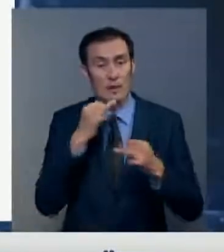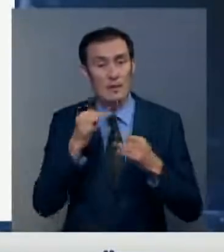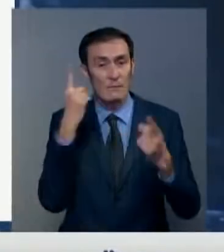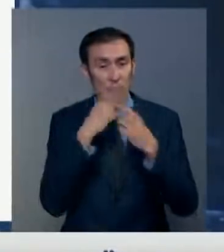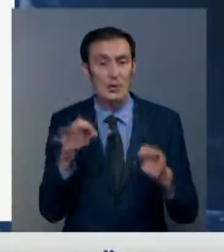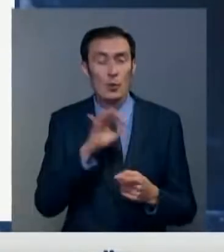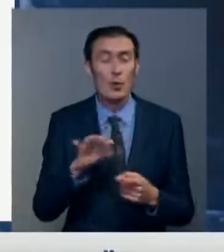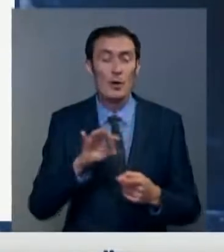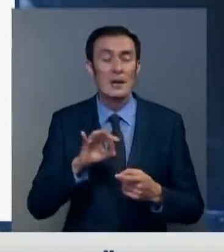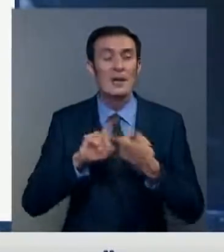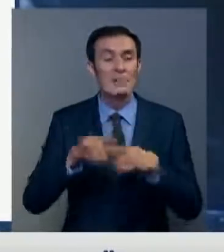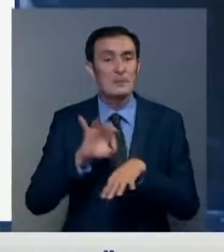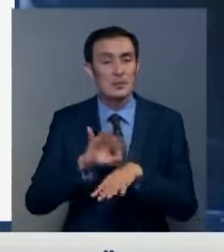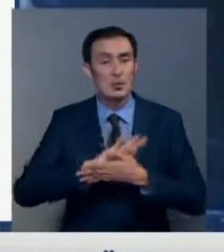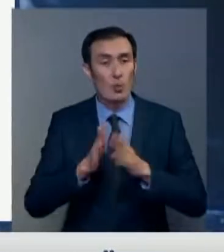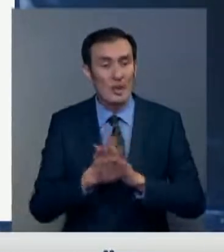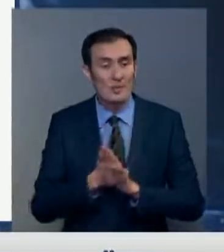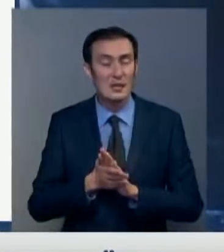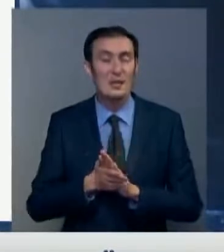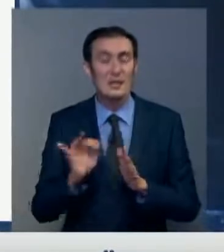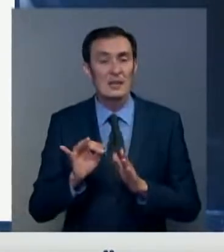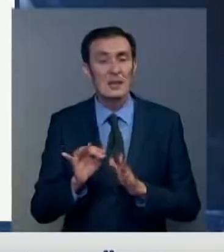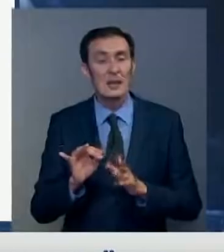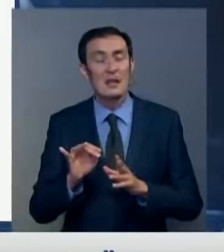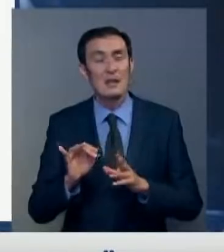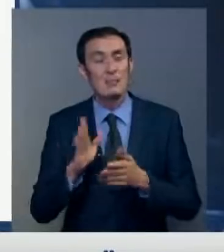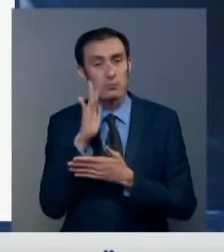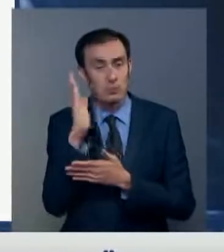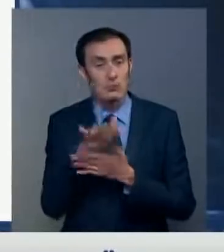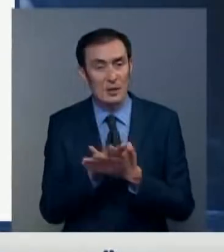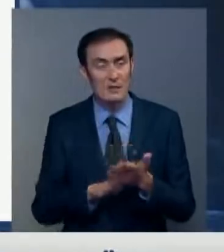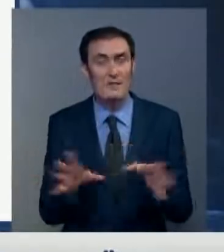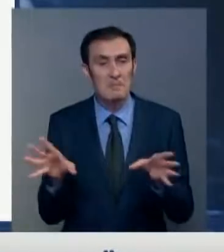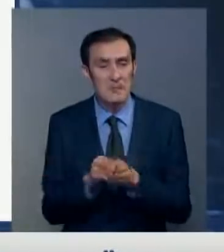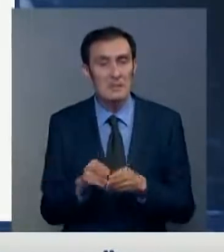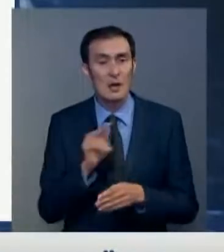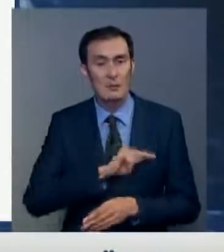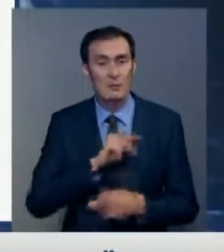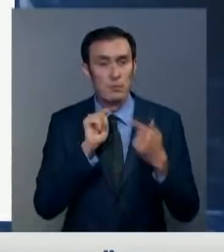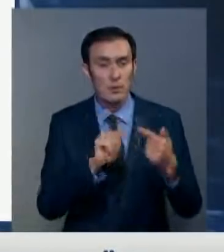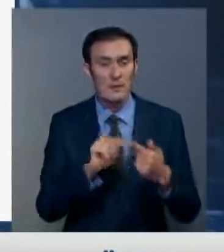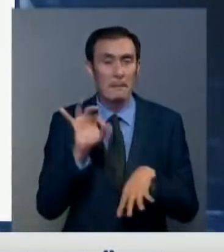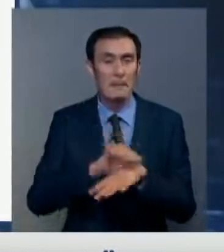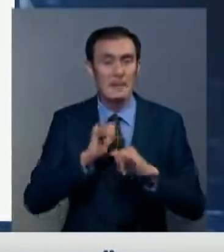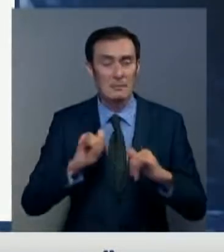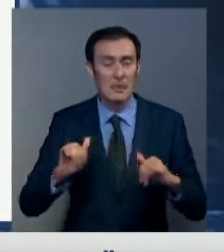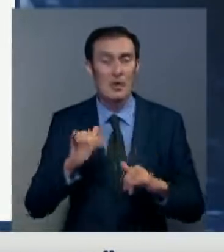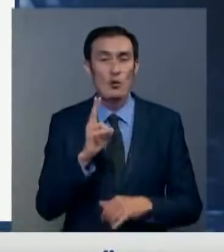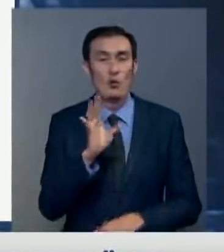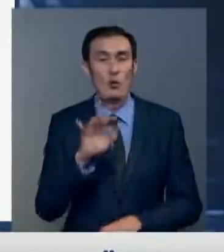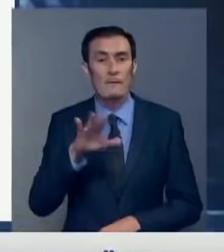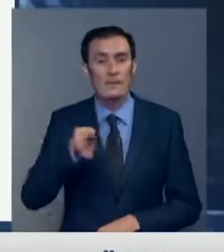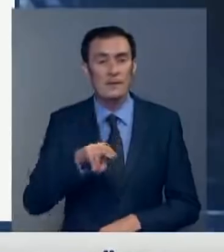информацией об эпидемиологической ситуации в регионе и выразили намерение продолжить тесную координацию действий в борьбе с пандемией COVID-19